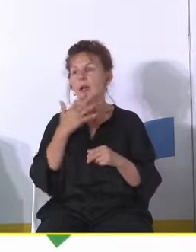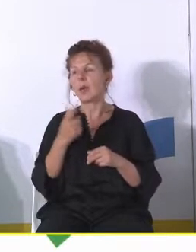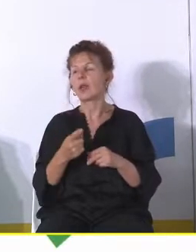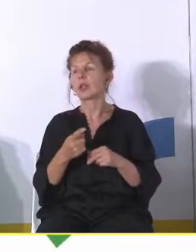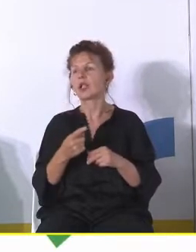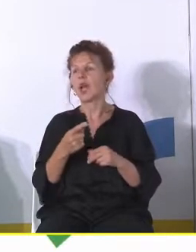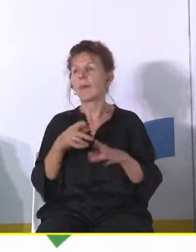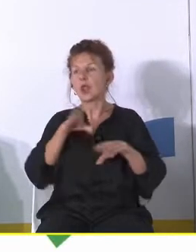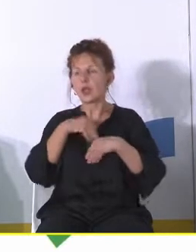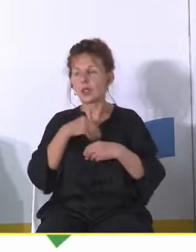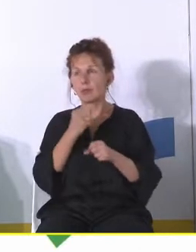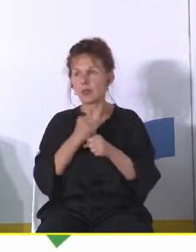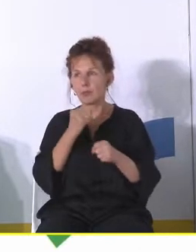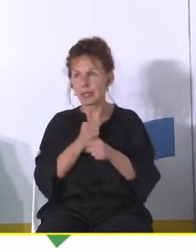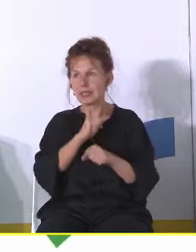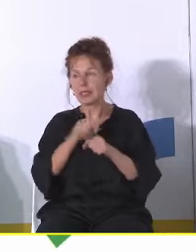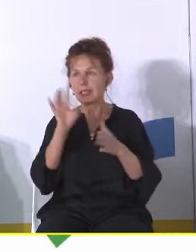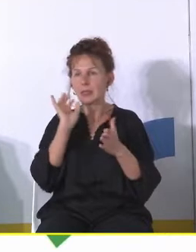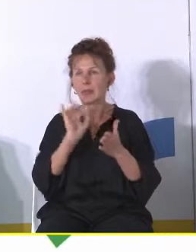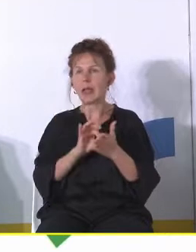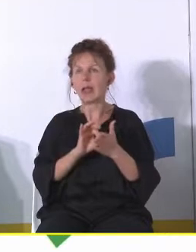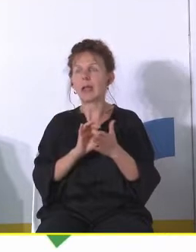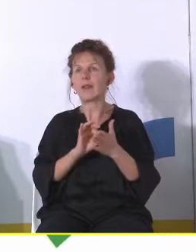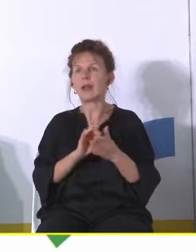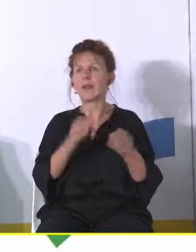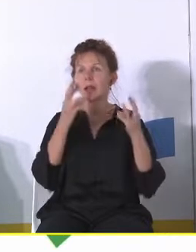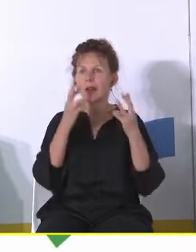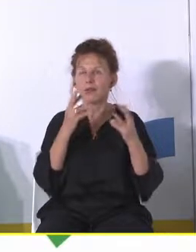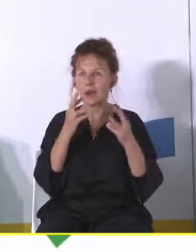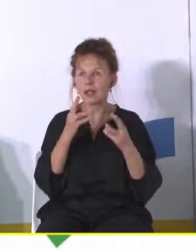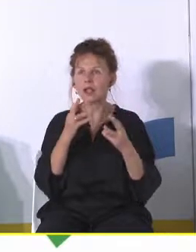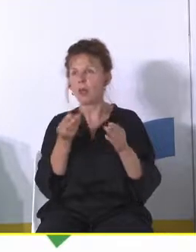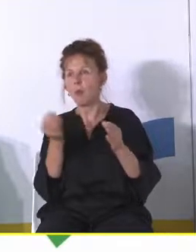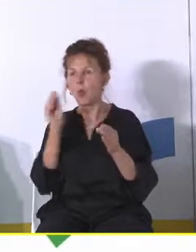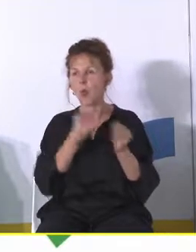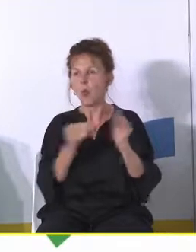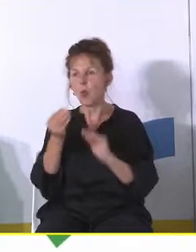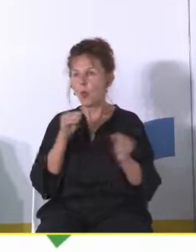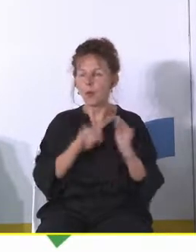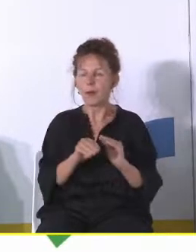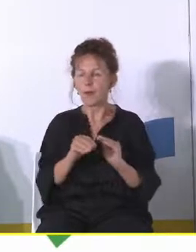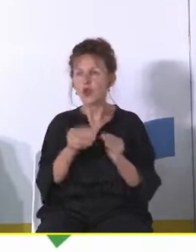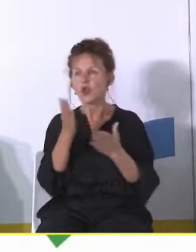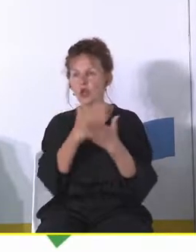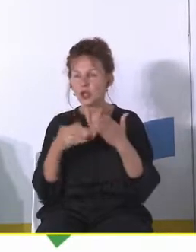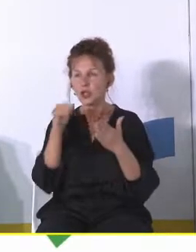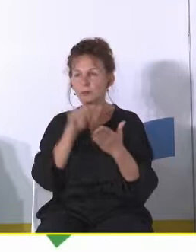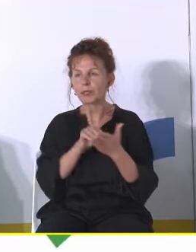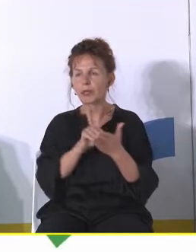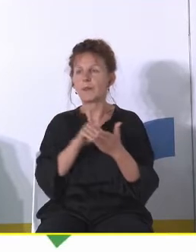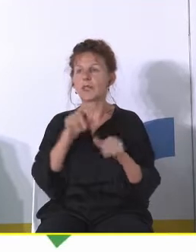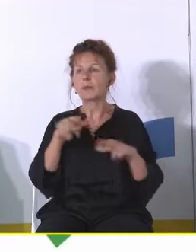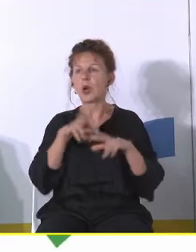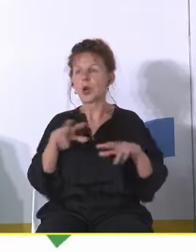tak dostępność pracy no jest pewnym klockiem bardzo ważnym puzzlem który w tej całej układance żeby tak rodzina